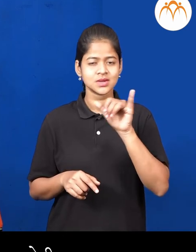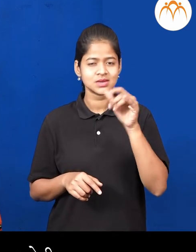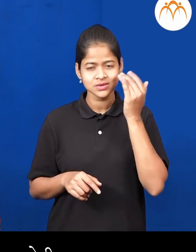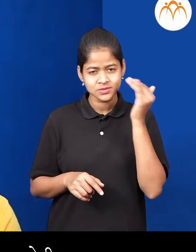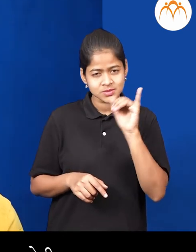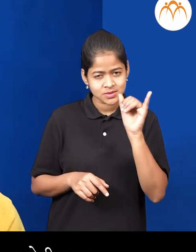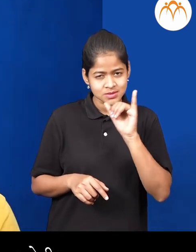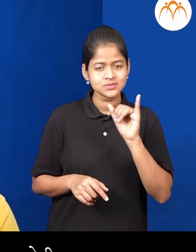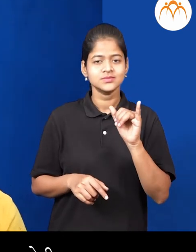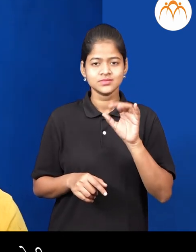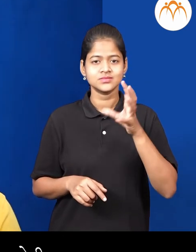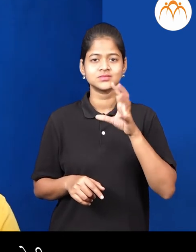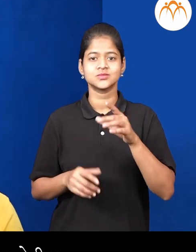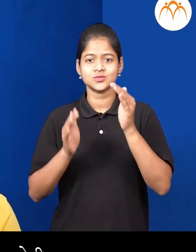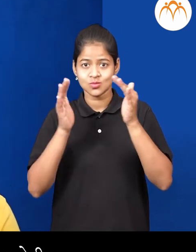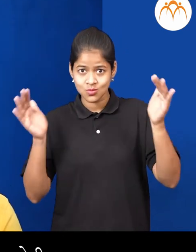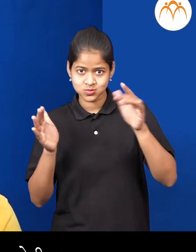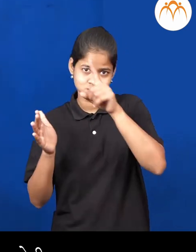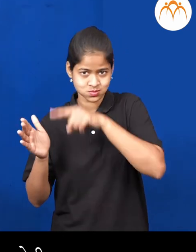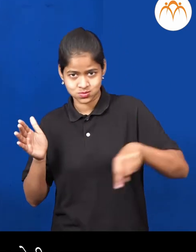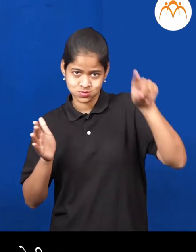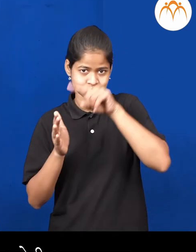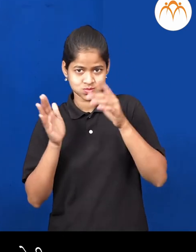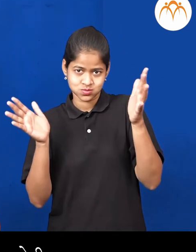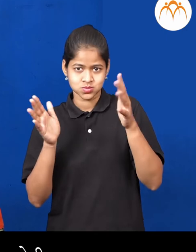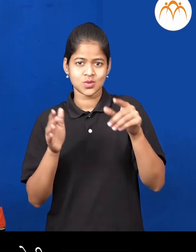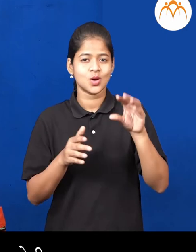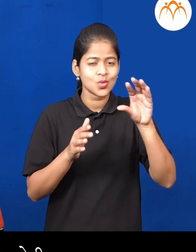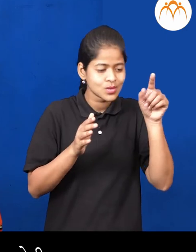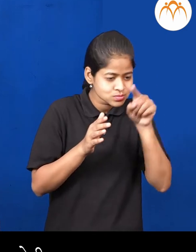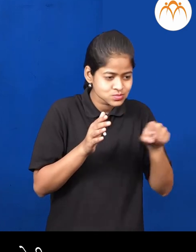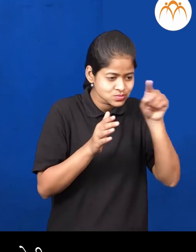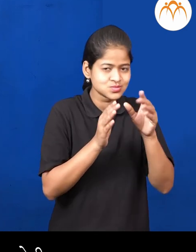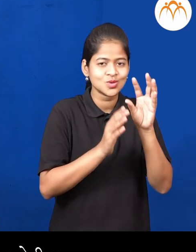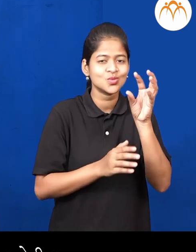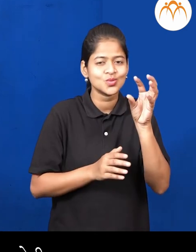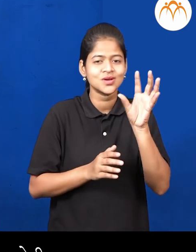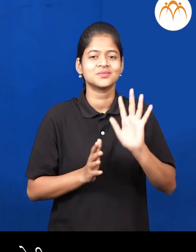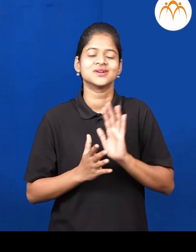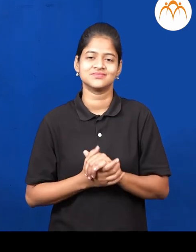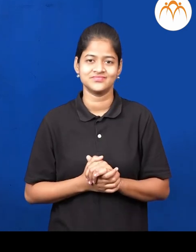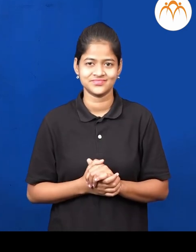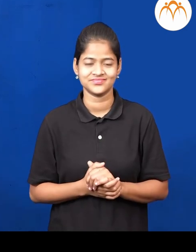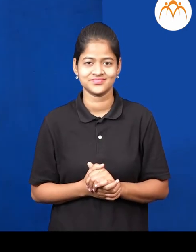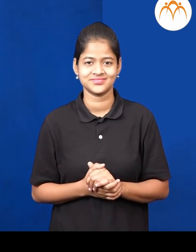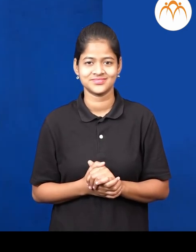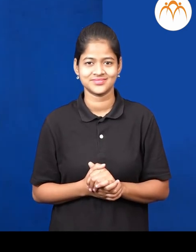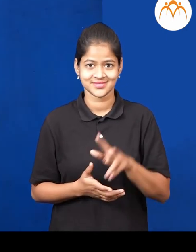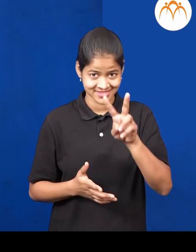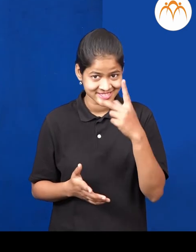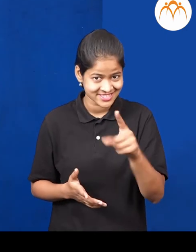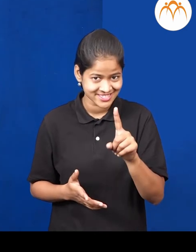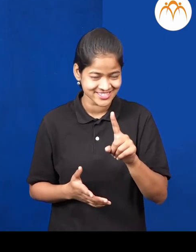गोष्टी, फक्त एक लाहान आने एक मोठी, आशा दोन गोष्टी आनाजा, बरो बरना?